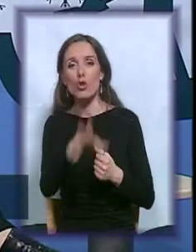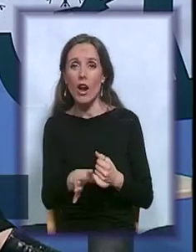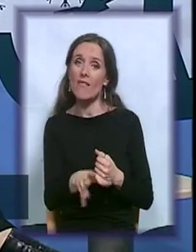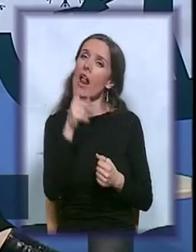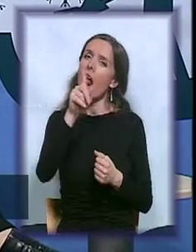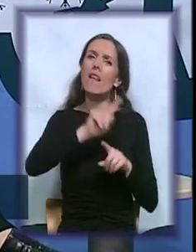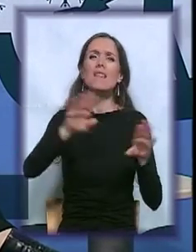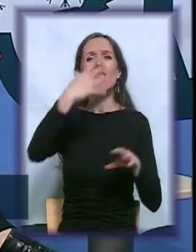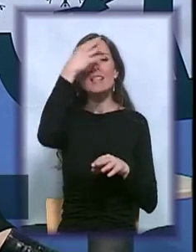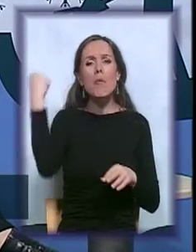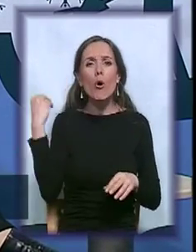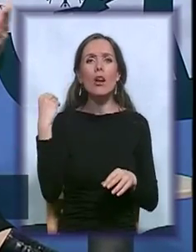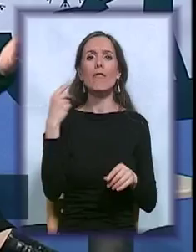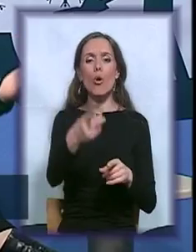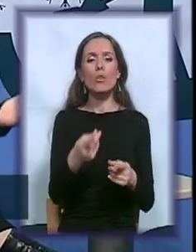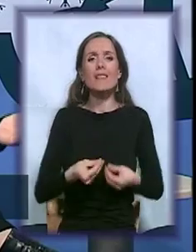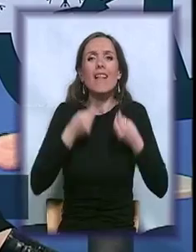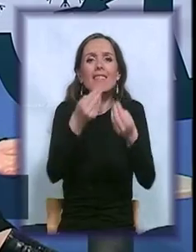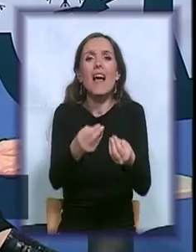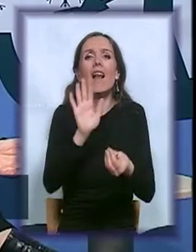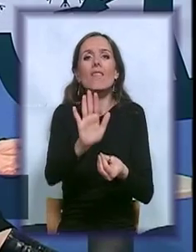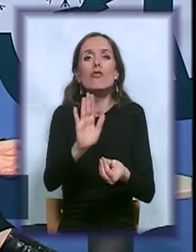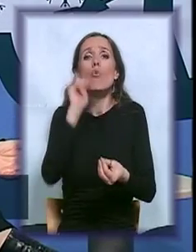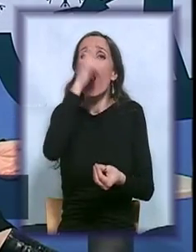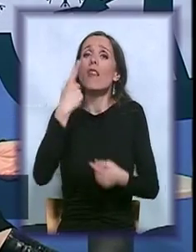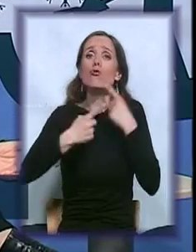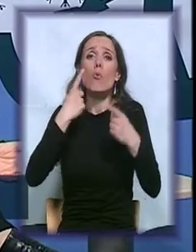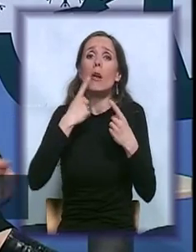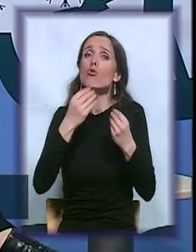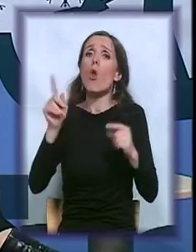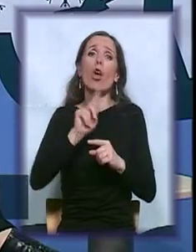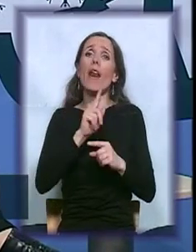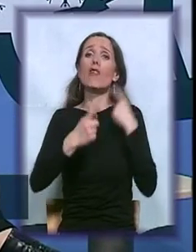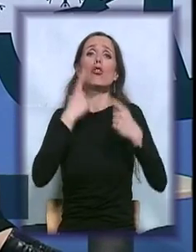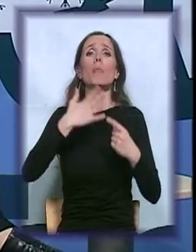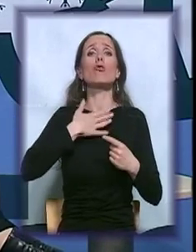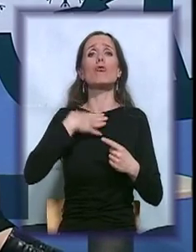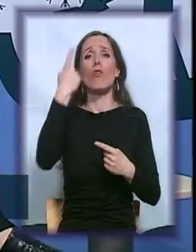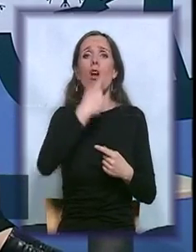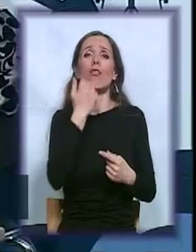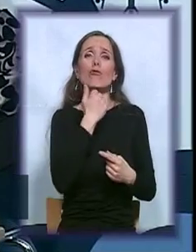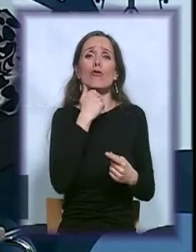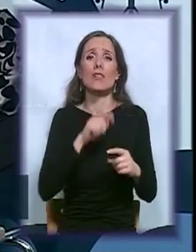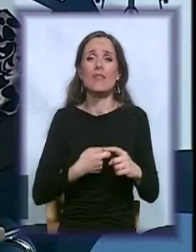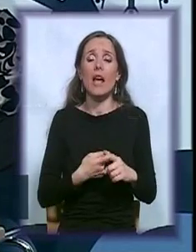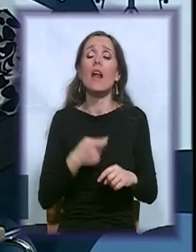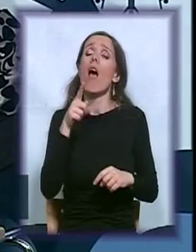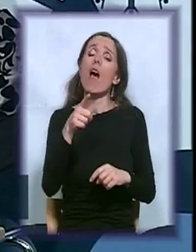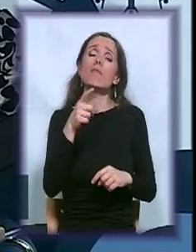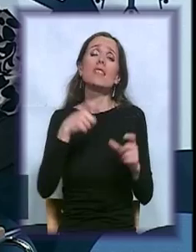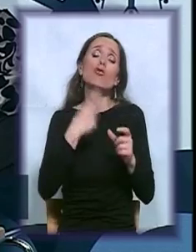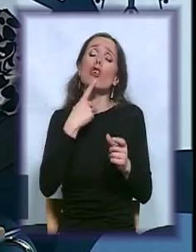Vi ste ipak dali ličnu priču. Ispričali ste ono što oni i mnogi neće da ispričaju. Da vam kažem, to je stvar intim. Znate, ako neko ne